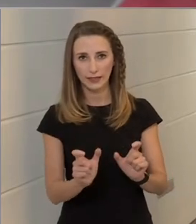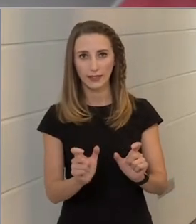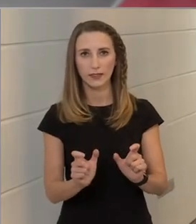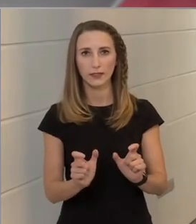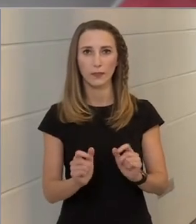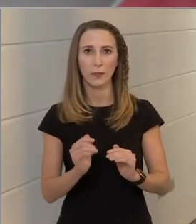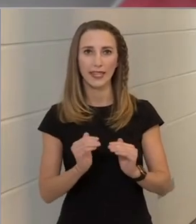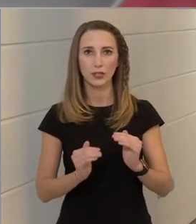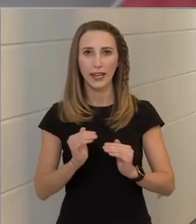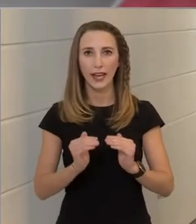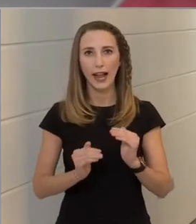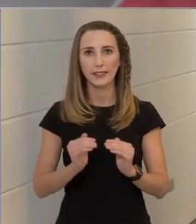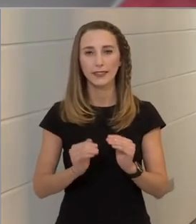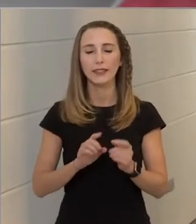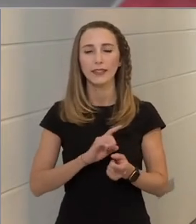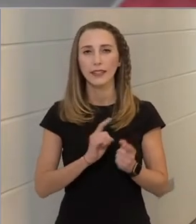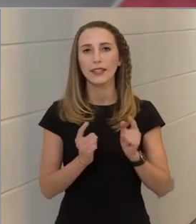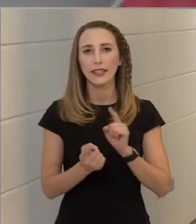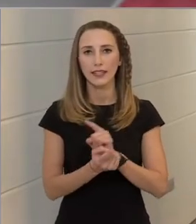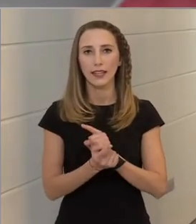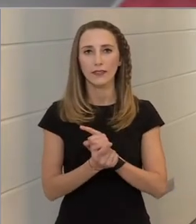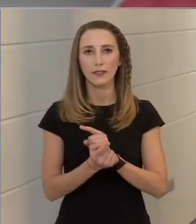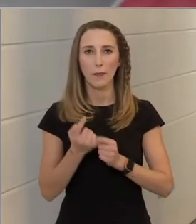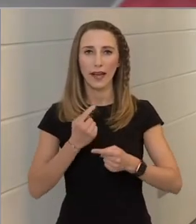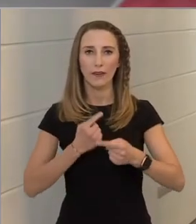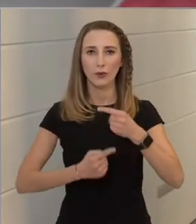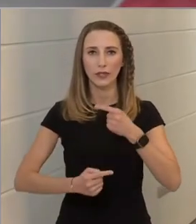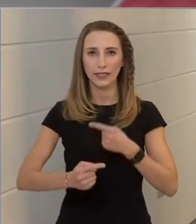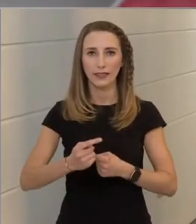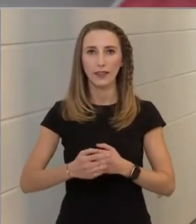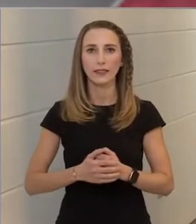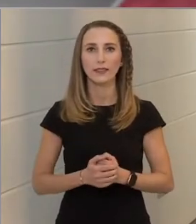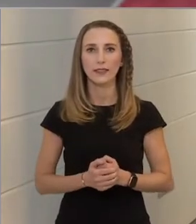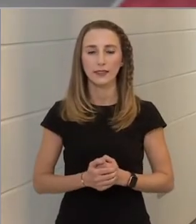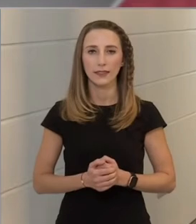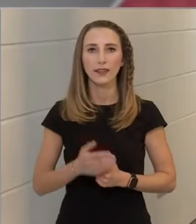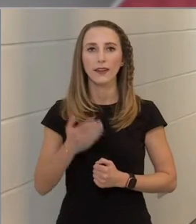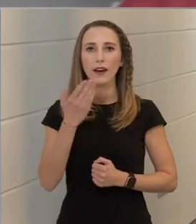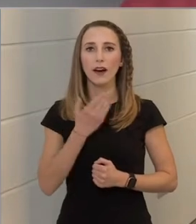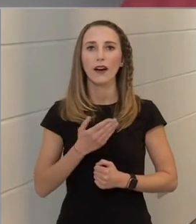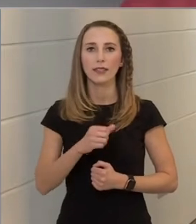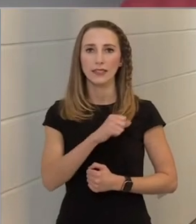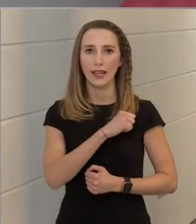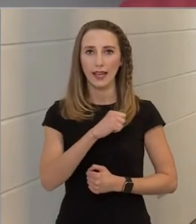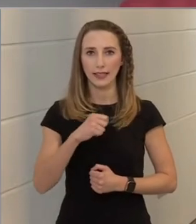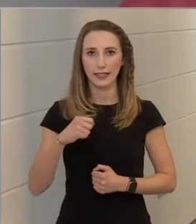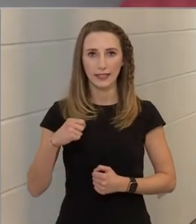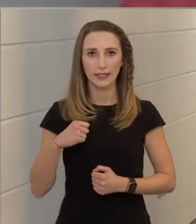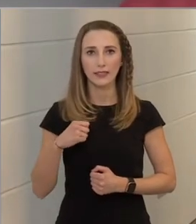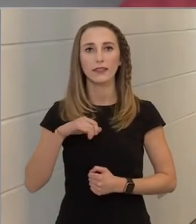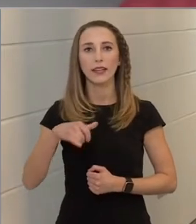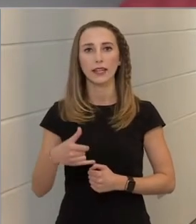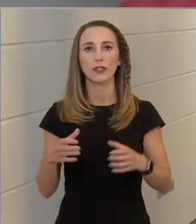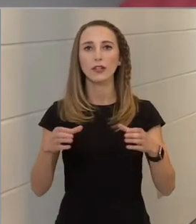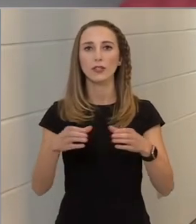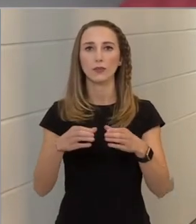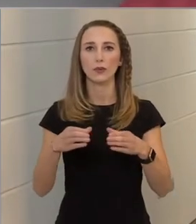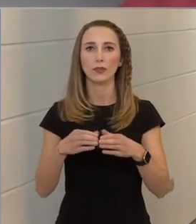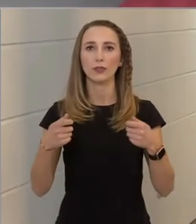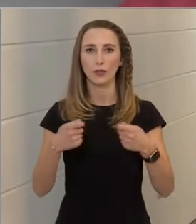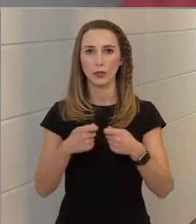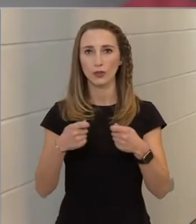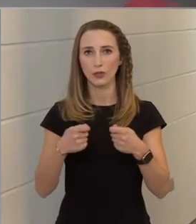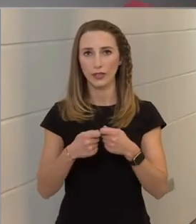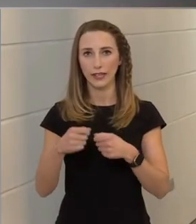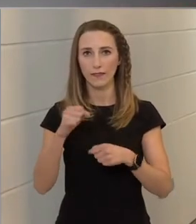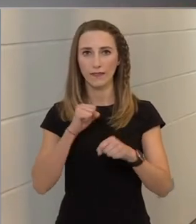mérsékelni, illetve megfordítani, hogyha az egyéni és a csoportos közösségi